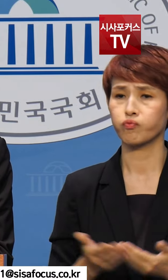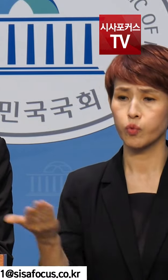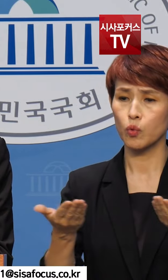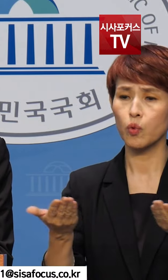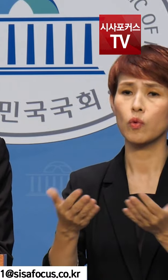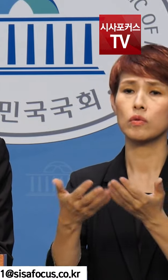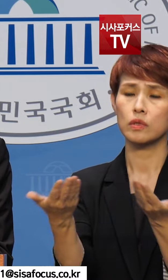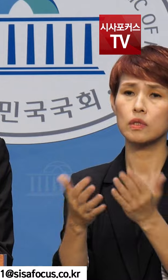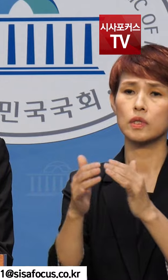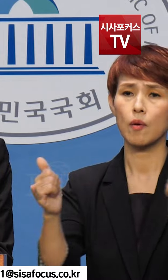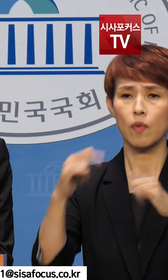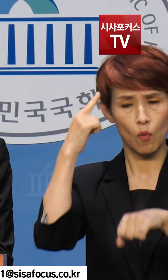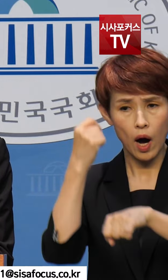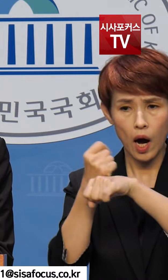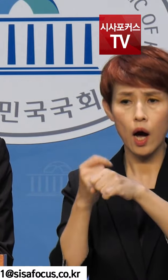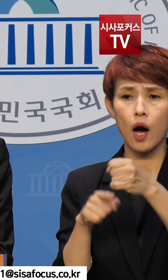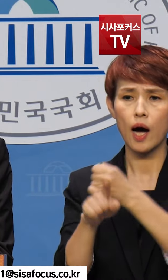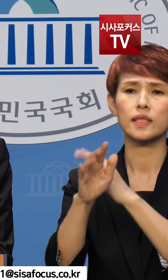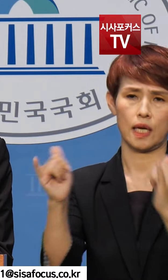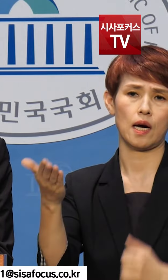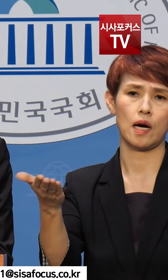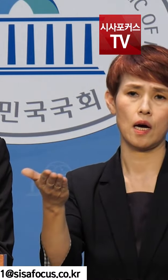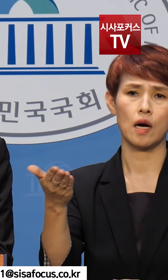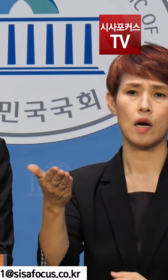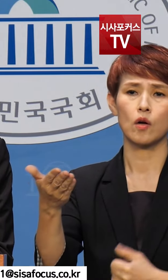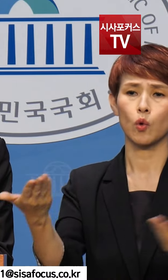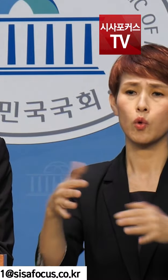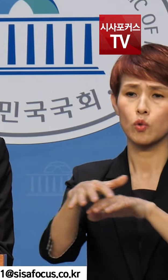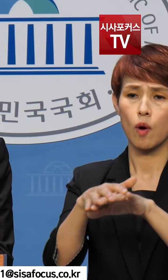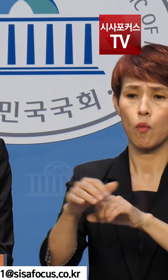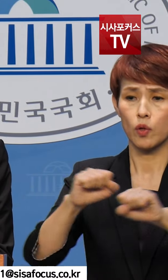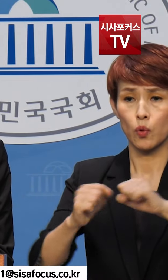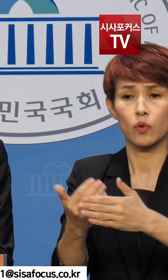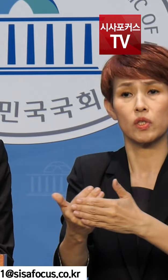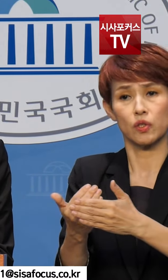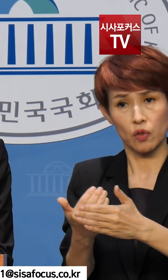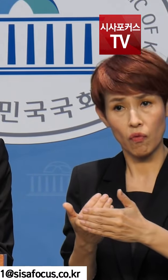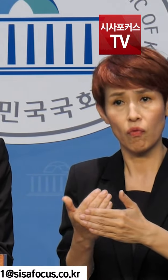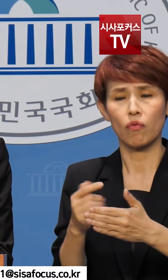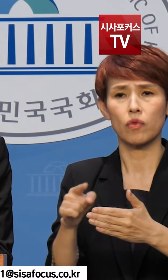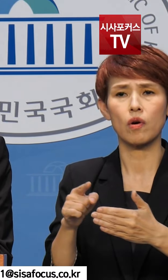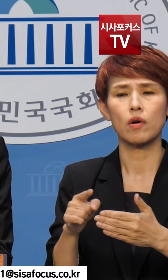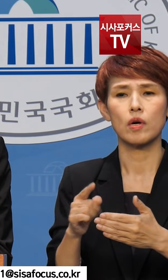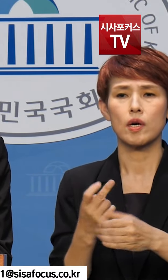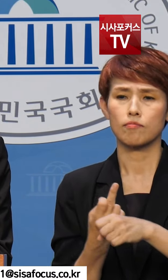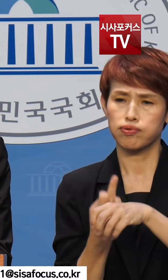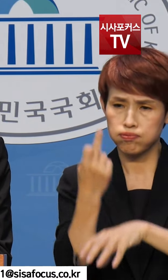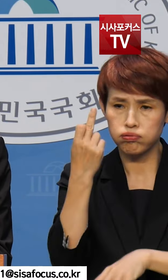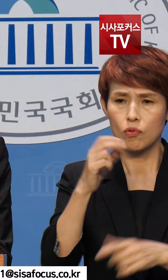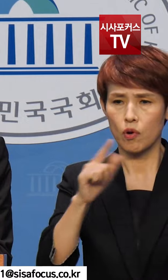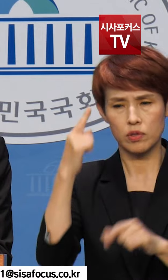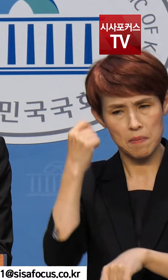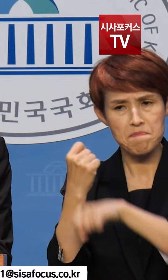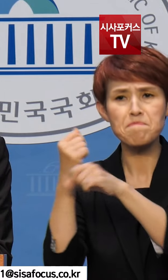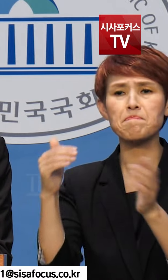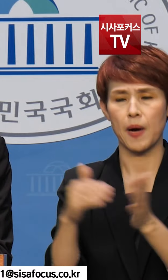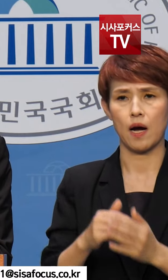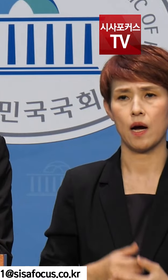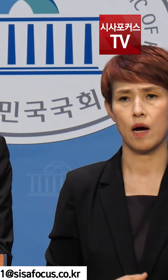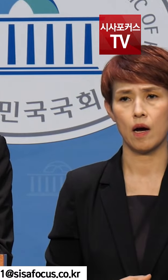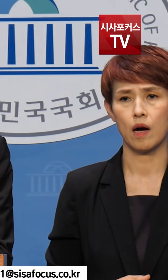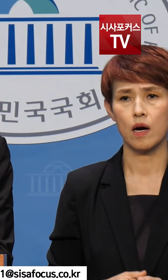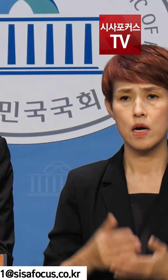전임자들도 모두 과학자이고 노동조합 활동을 하기 전으로 누리호와 인공위성을 개발하였습니다. 노조 전임자가